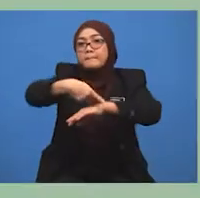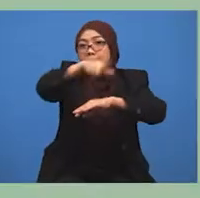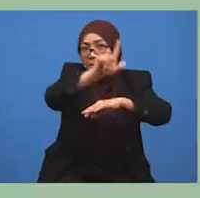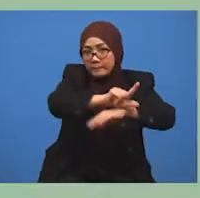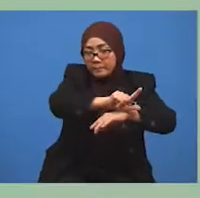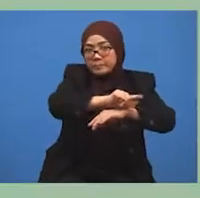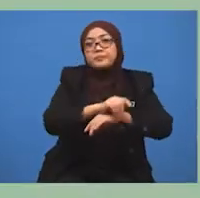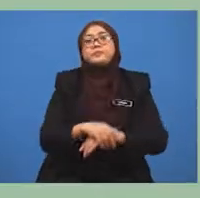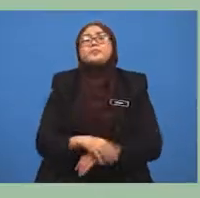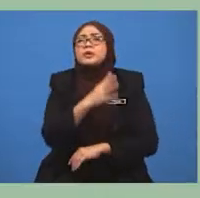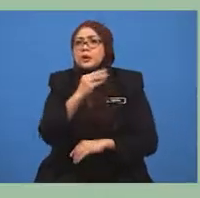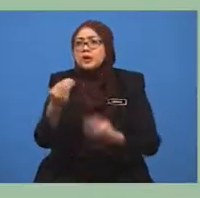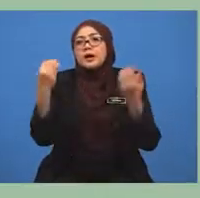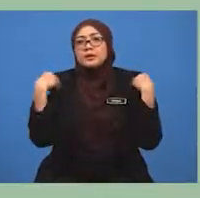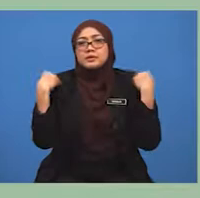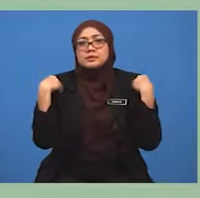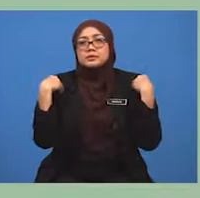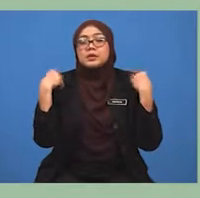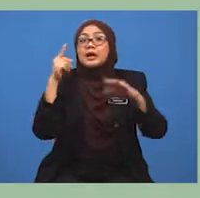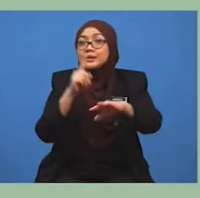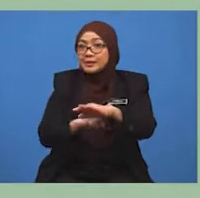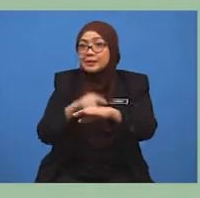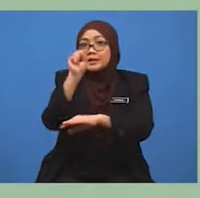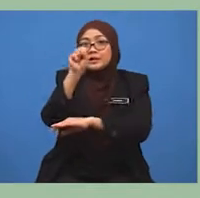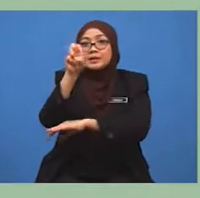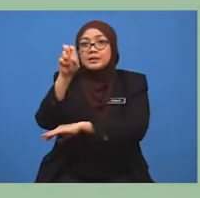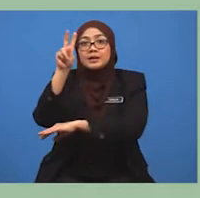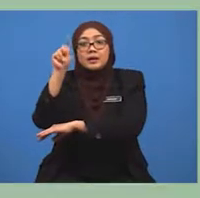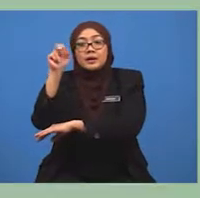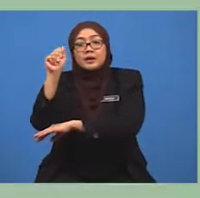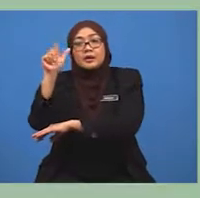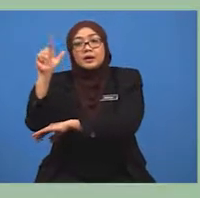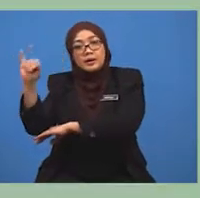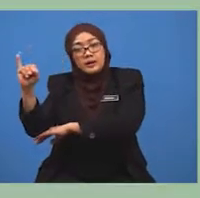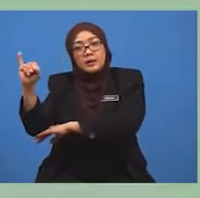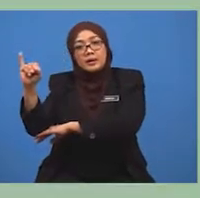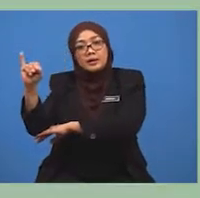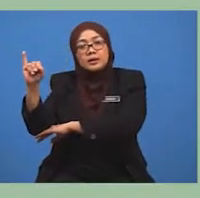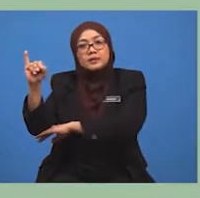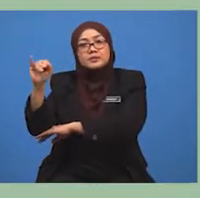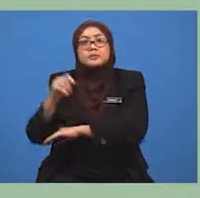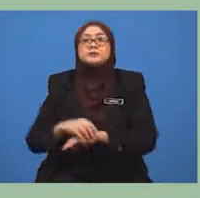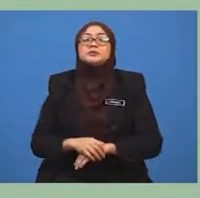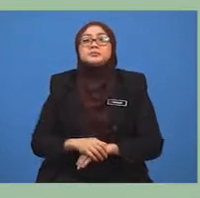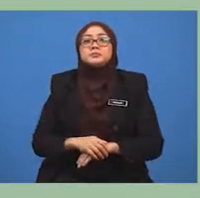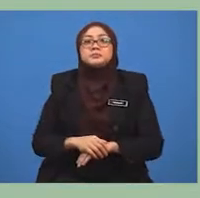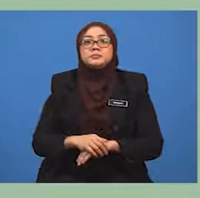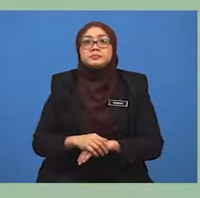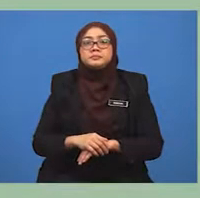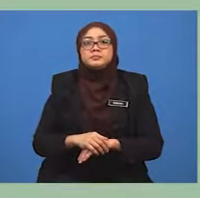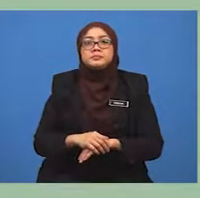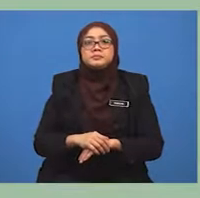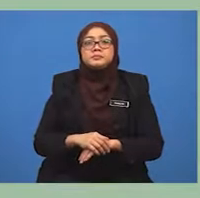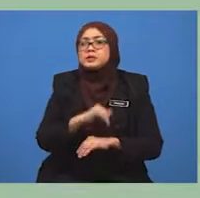lapangan terbang antarabangsa Senai ataupun dikenali lapangan terbang antarabangsa